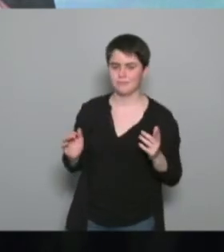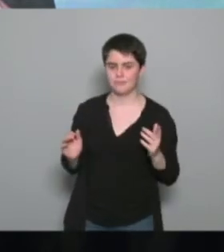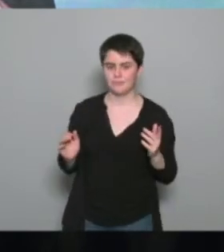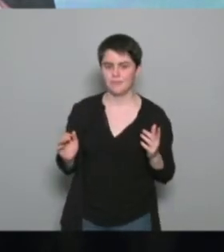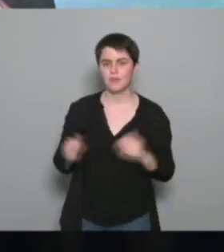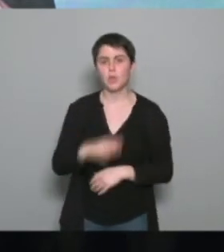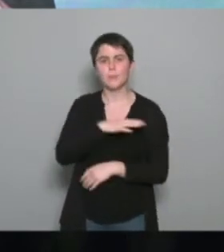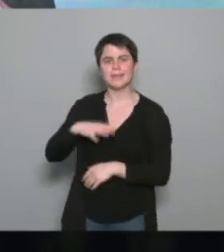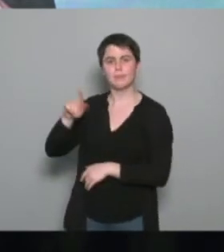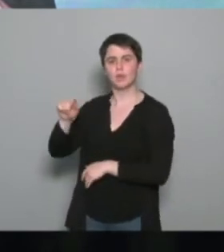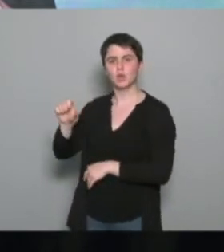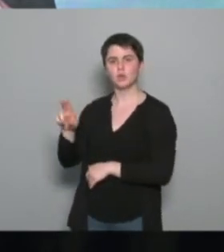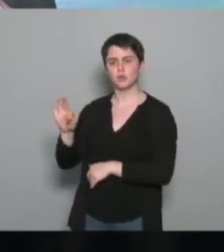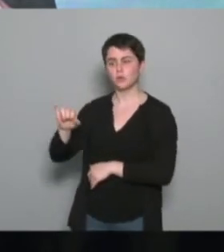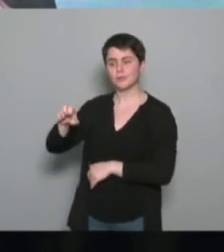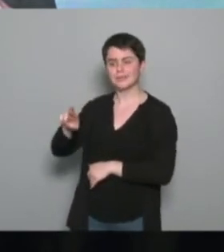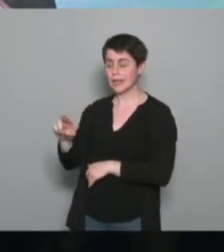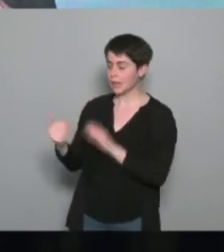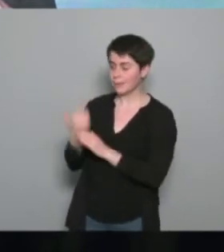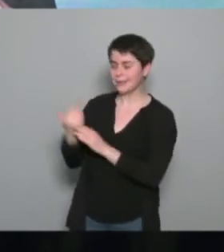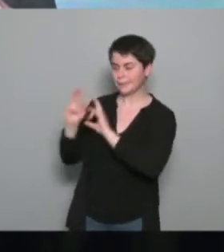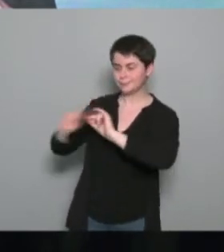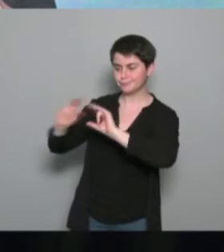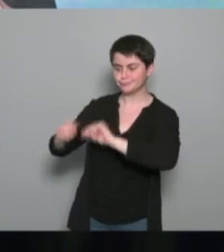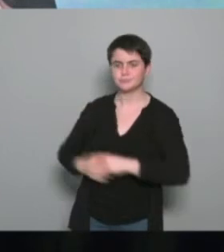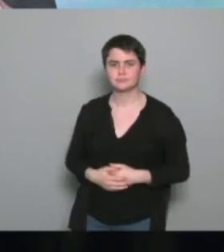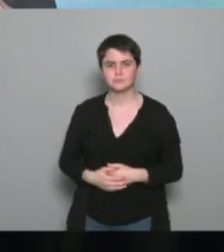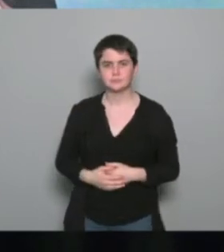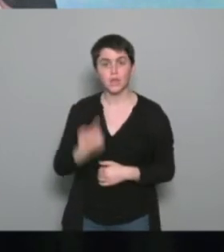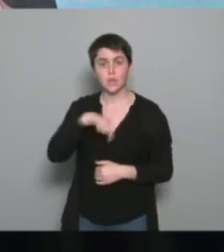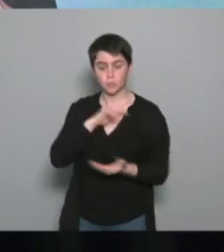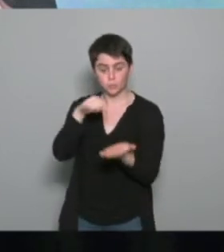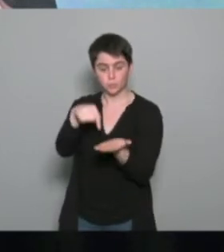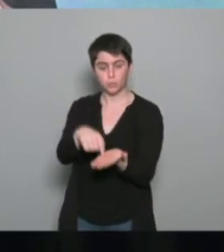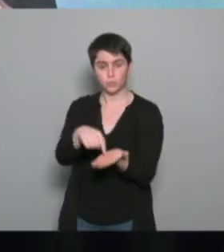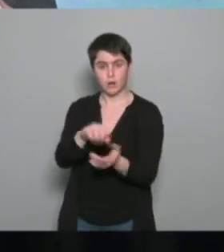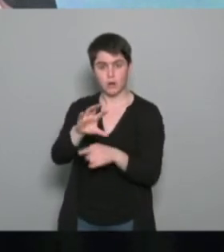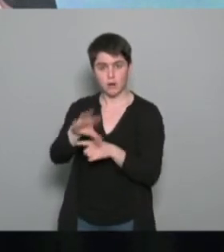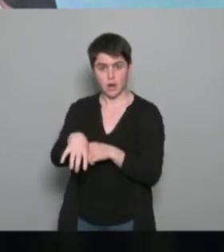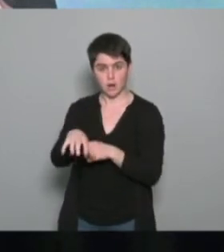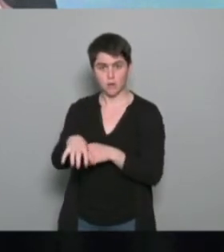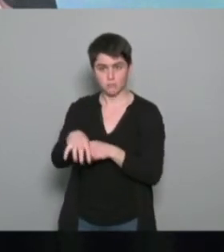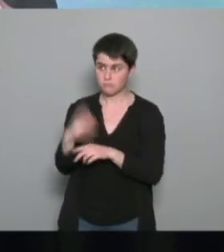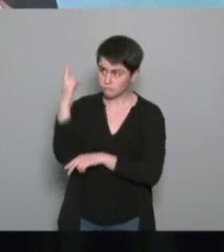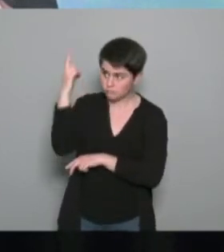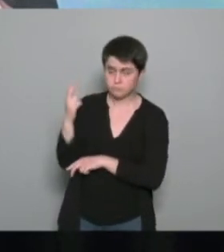on est en train de on a commencé à bien avancer sur ce projet et l'enjeu c'est justement de pouvoir mieux informer la population sur les